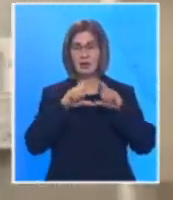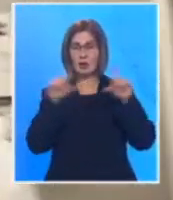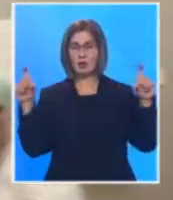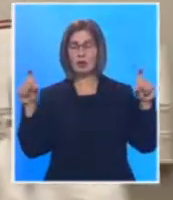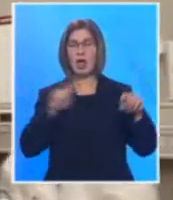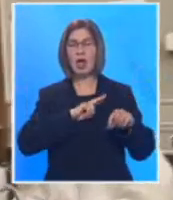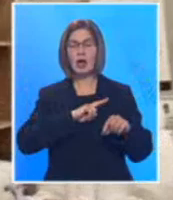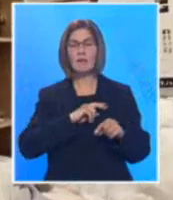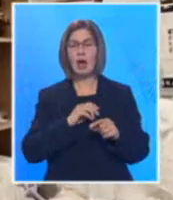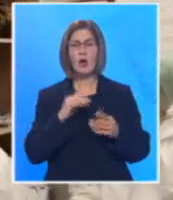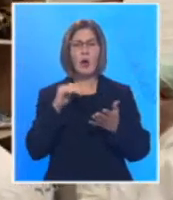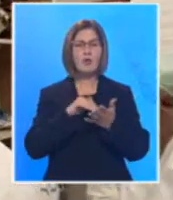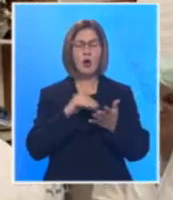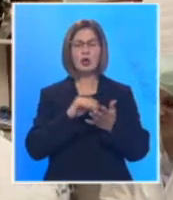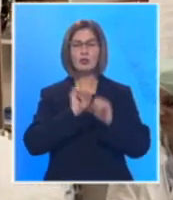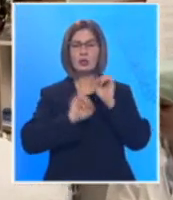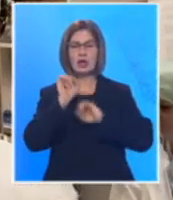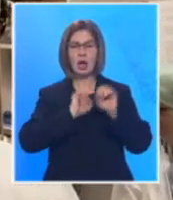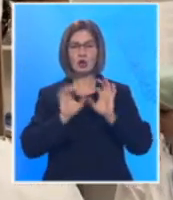svom neophodnom zaštitnom opremom.